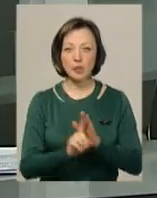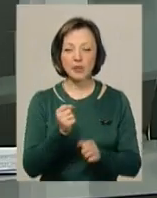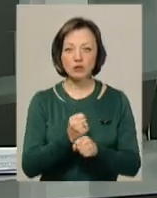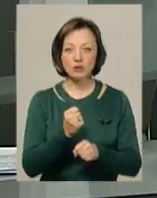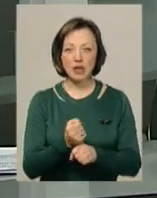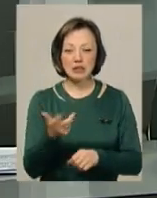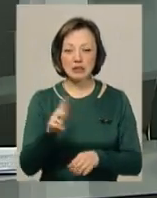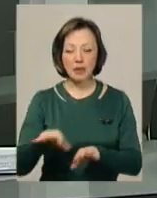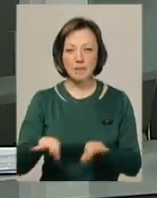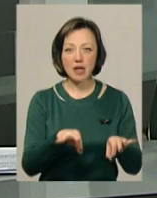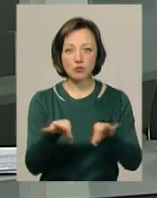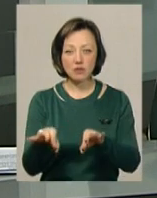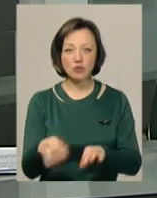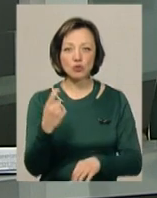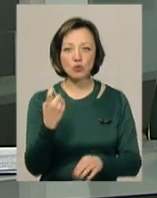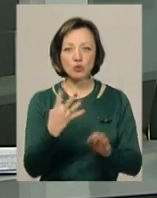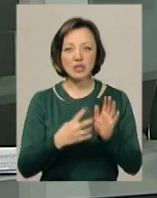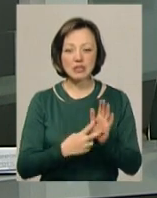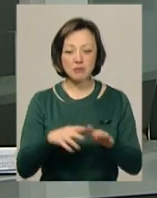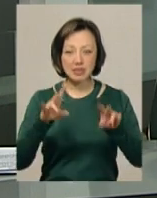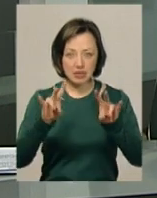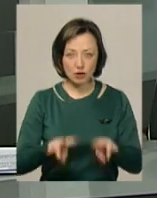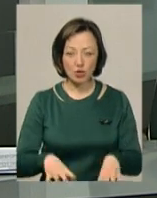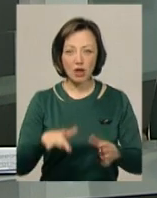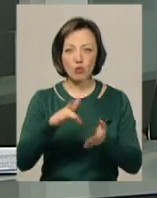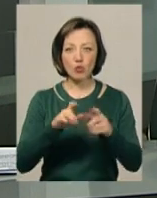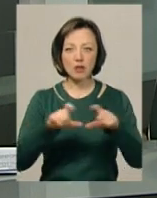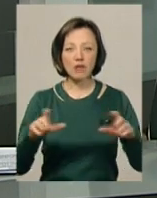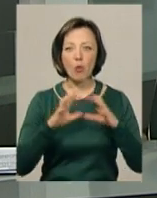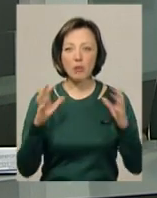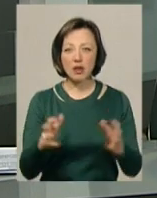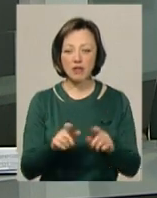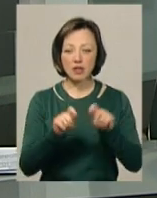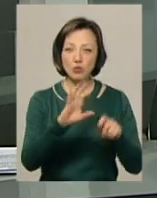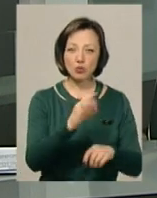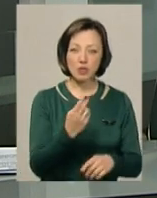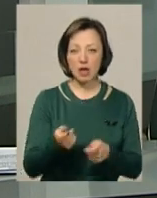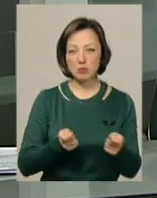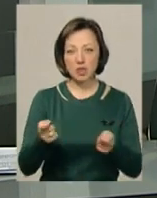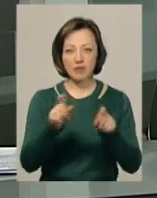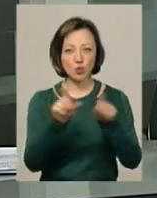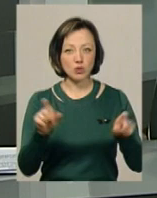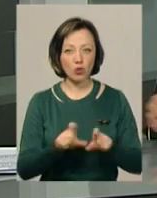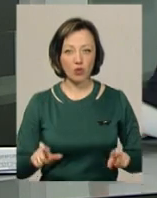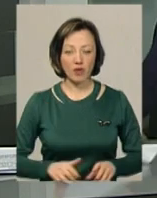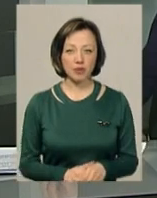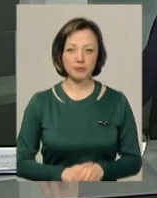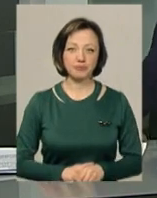три пересувних і 147 стаціонарних пунктів обігріву. Їх відкрили у соціальних та адміністративних установах.